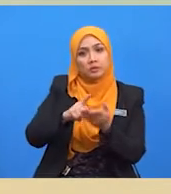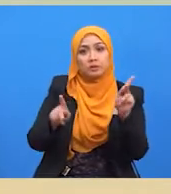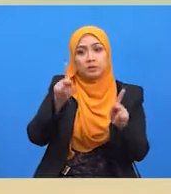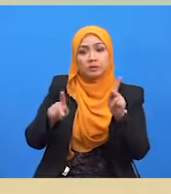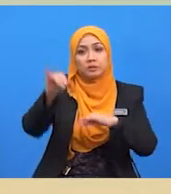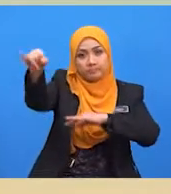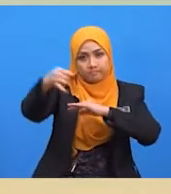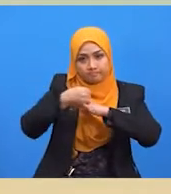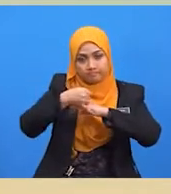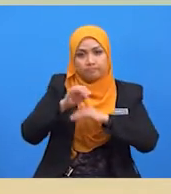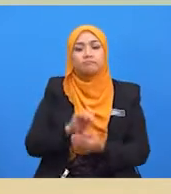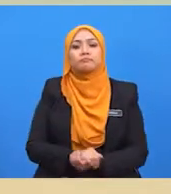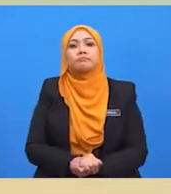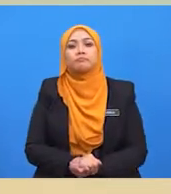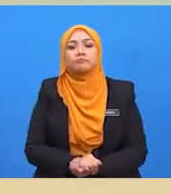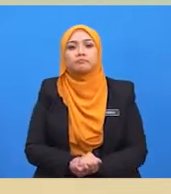kereta import.